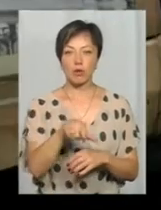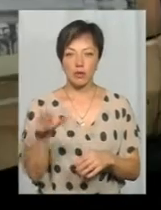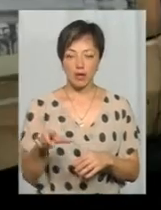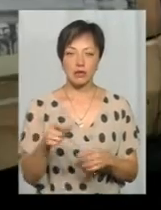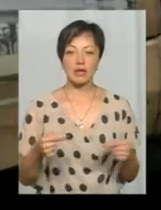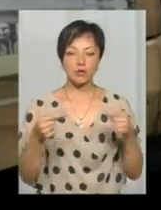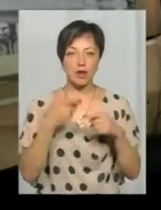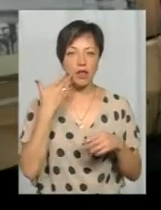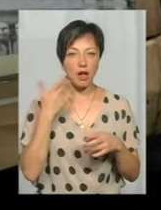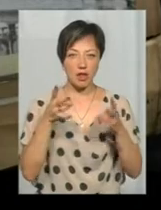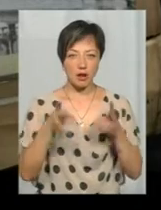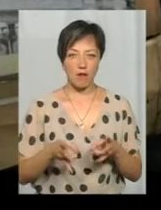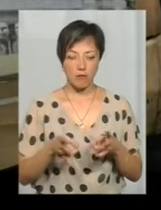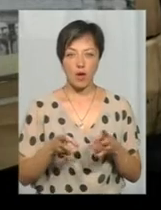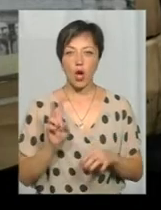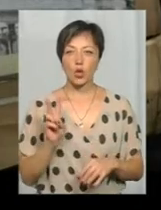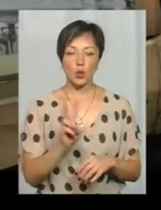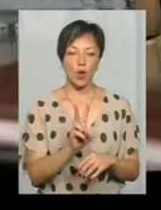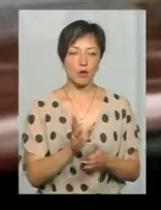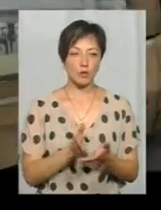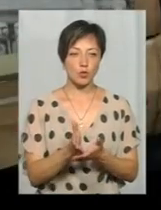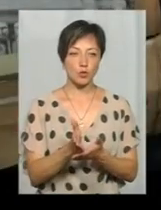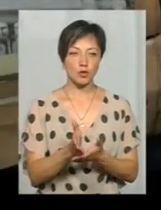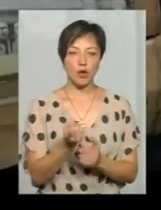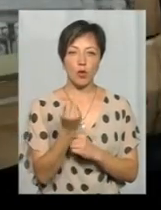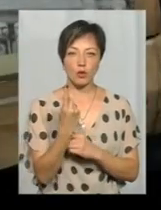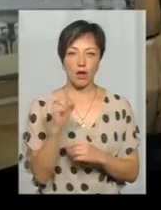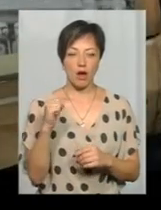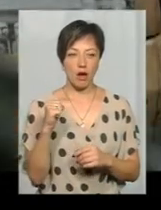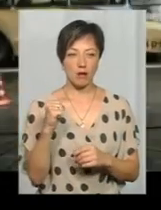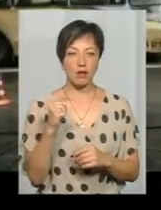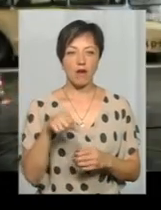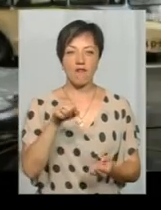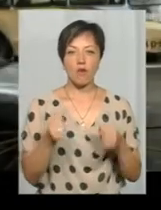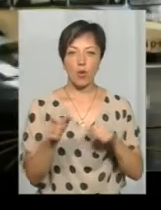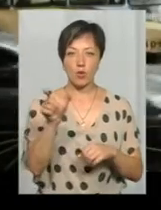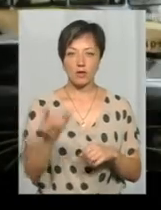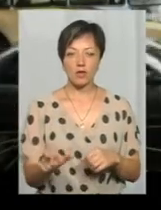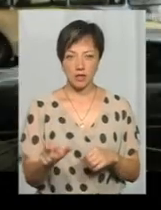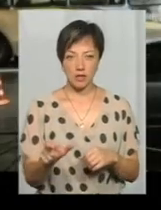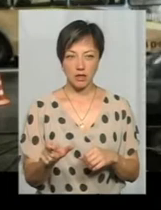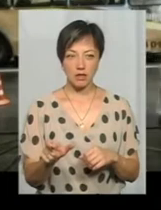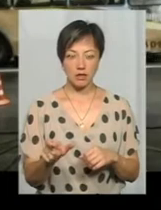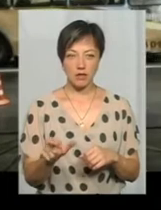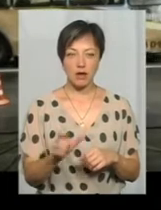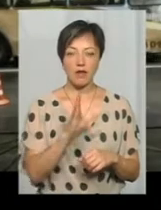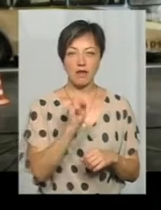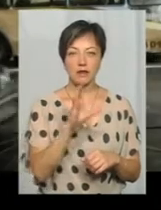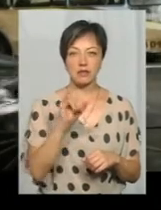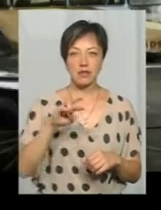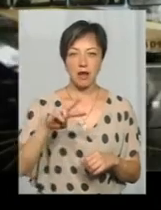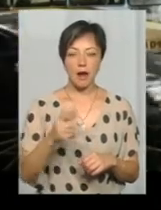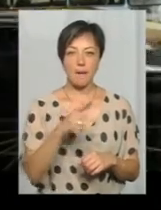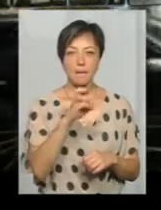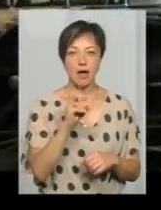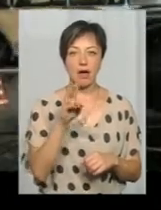легкі травми. Тролейбус рухався за маршрутом 11А. Його водій Василь Береговецький пояснив.